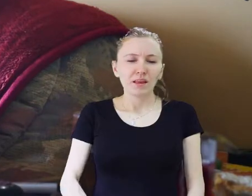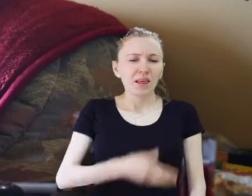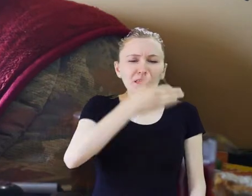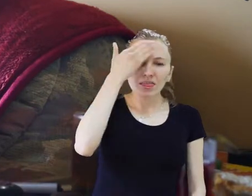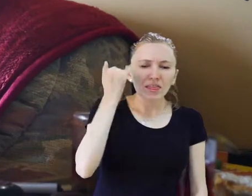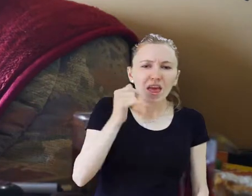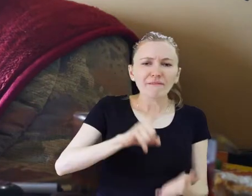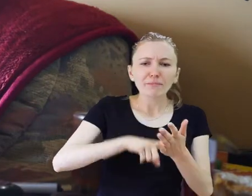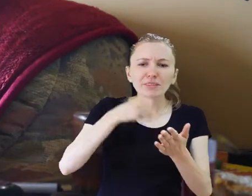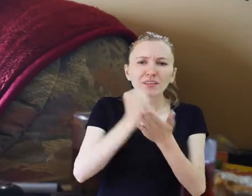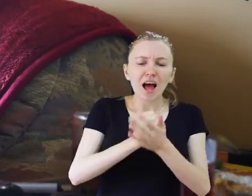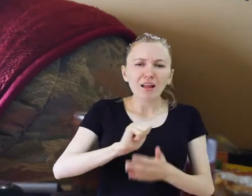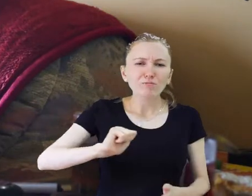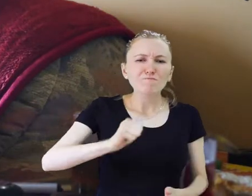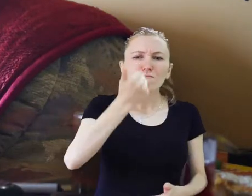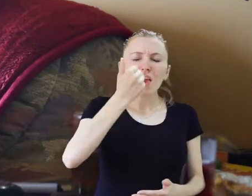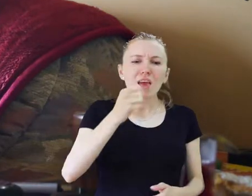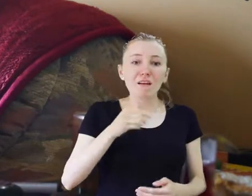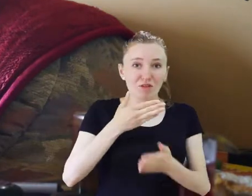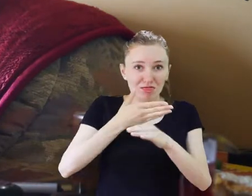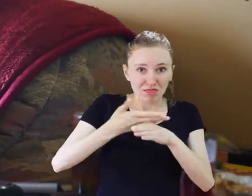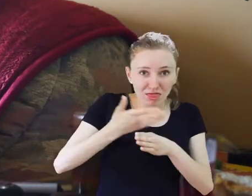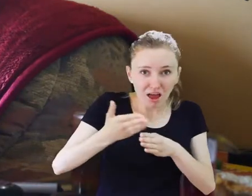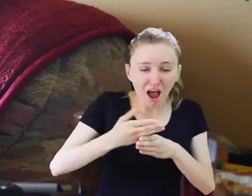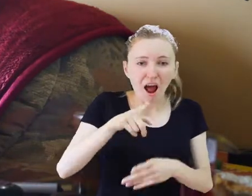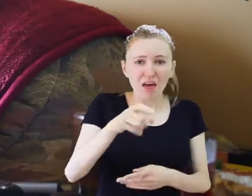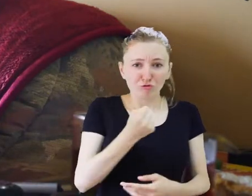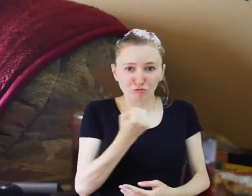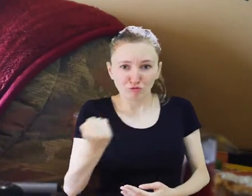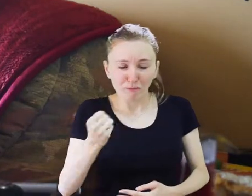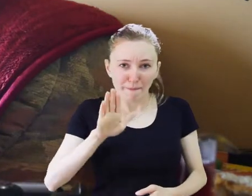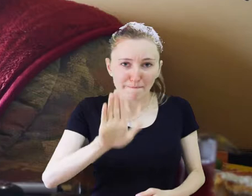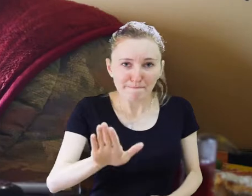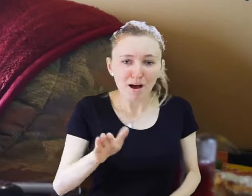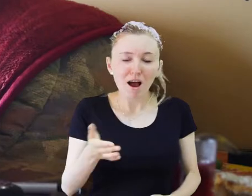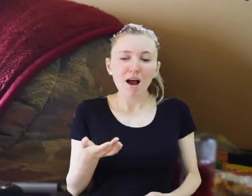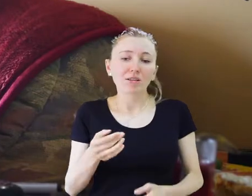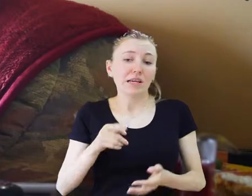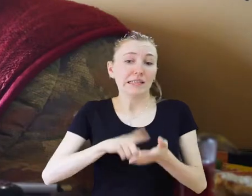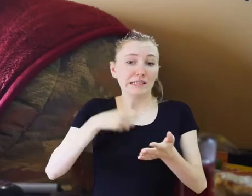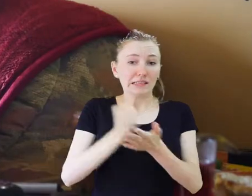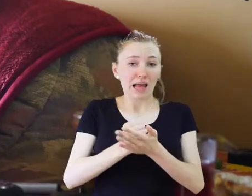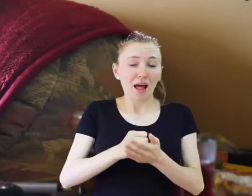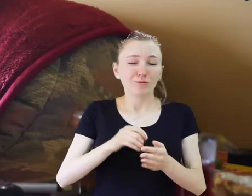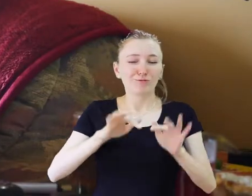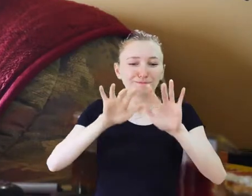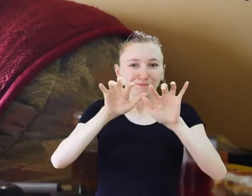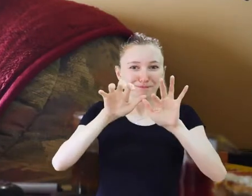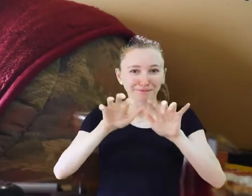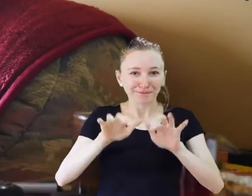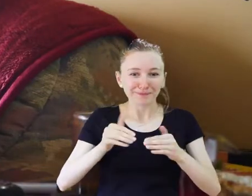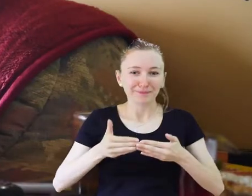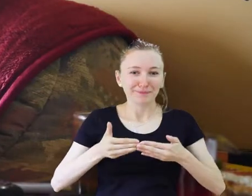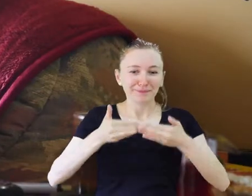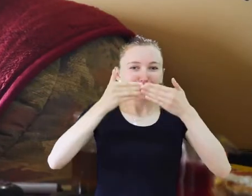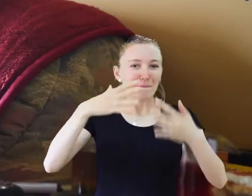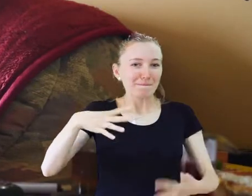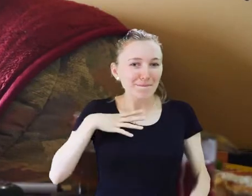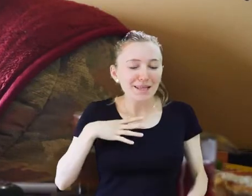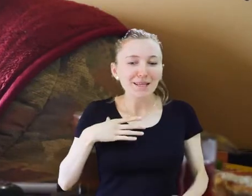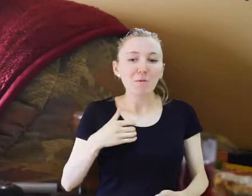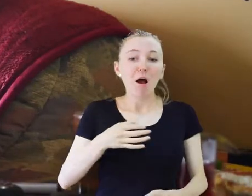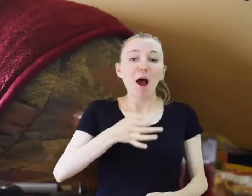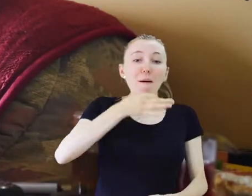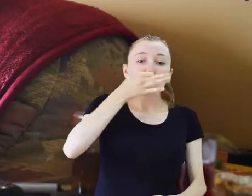Nie wiem, czy masz ten pierwszy statut, jak on był na maszynie pisany, ręcznie poprawiany, tam